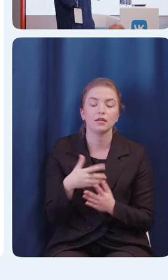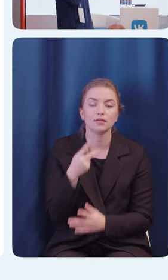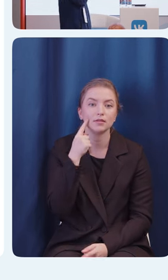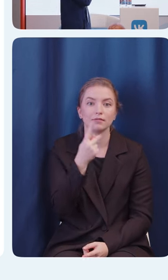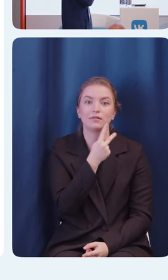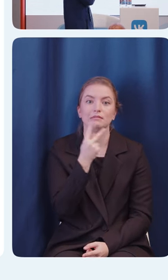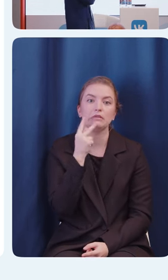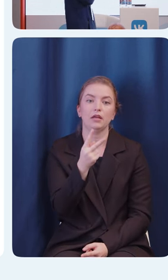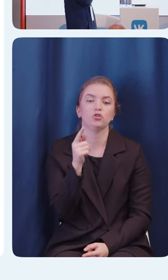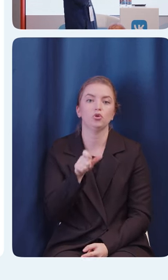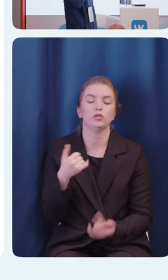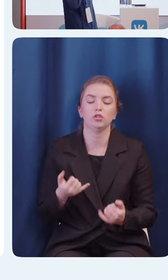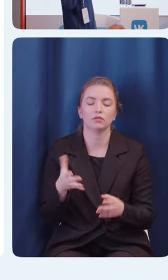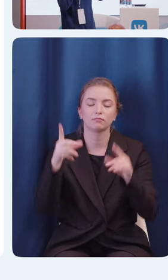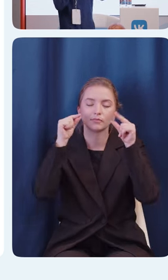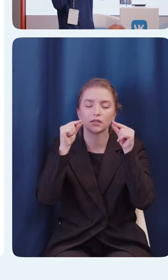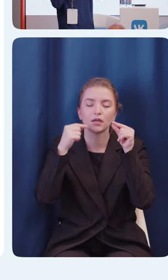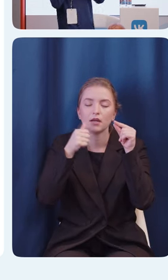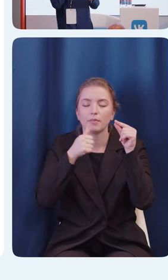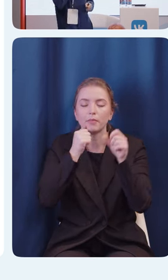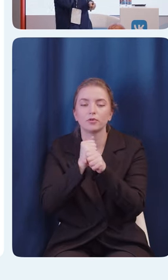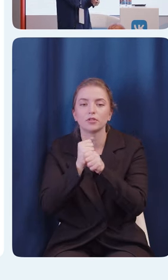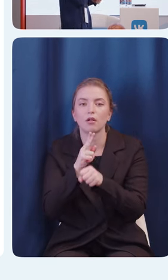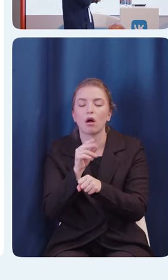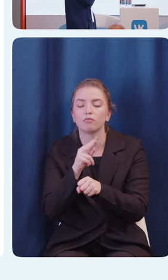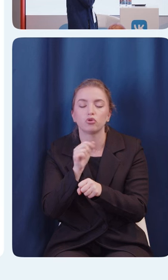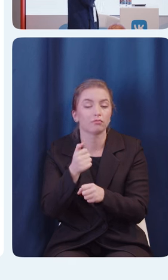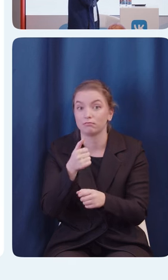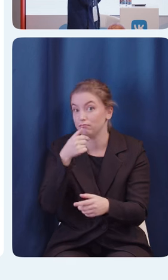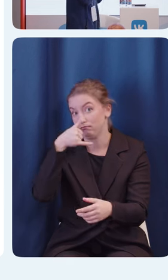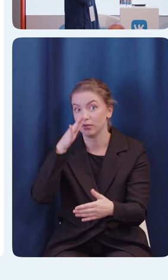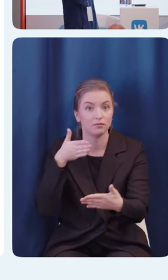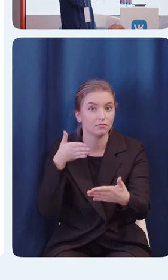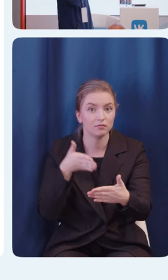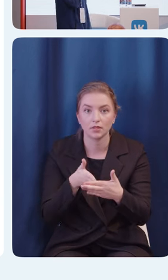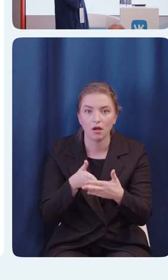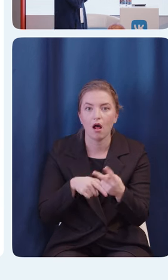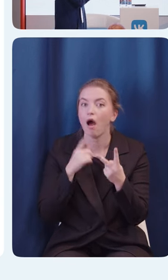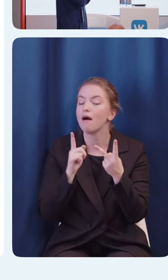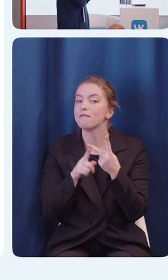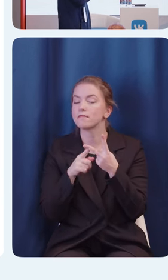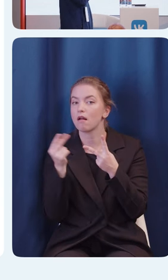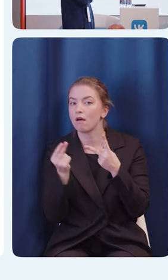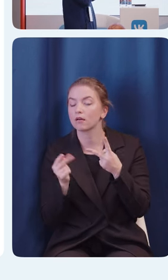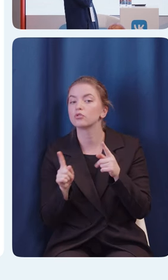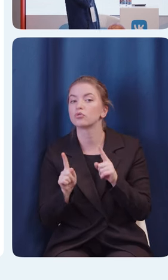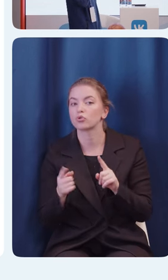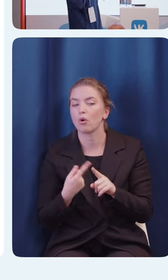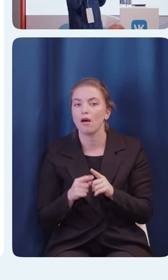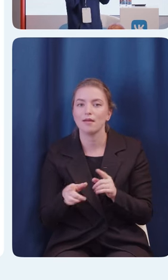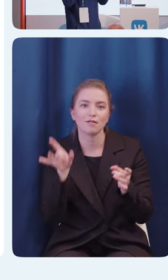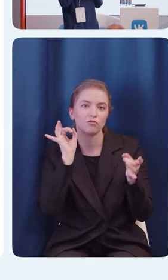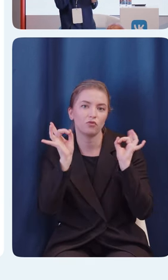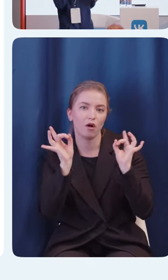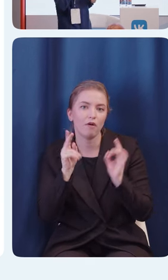глаза, попробуют пройти эту капчу, вряд ли у вас получится это сделать. На второй же картинке представлен вариант звуковой